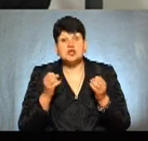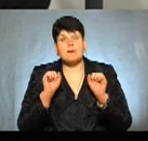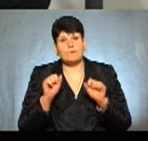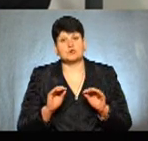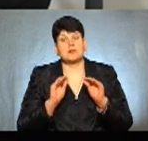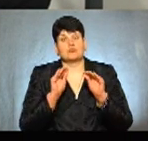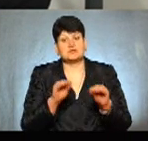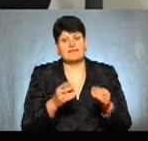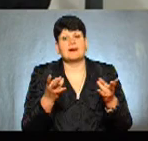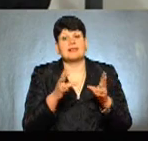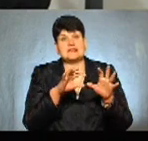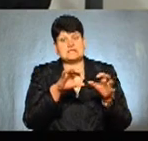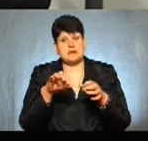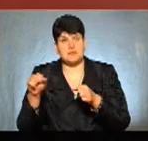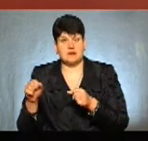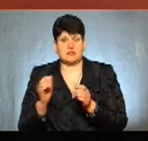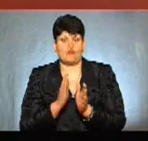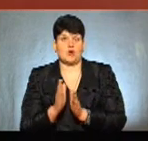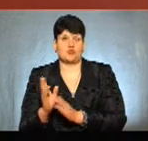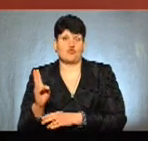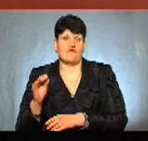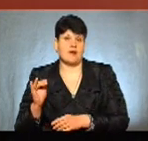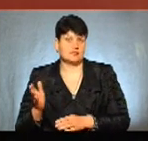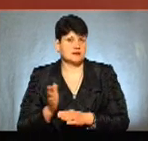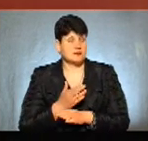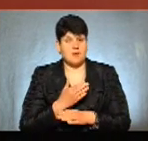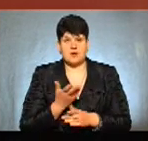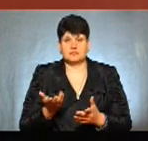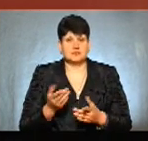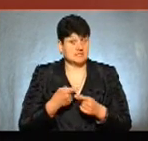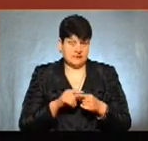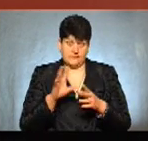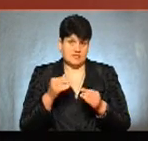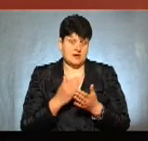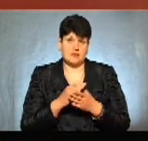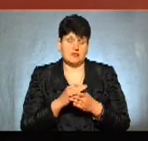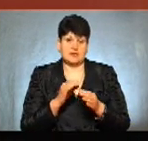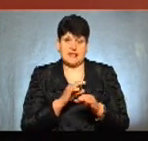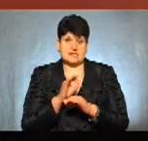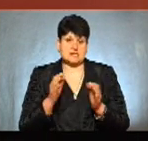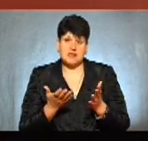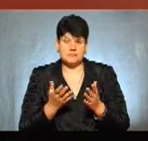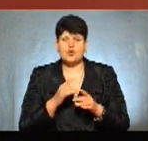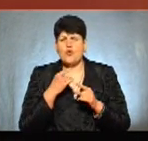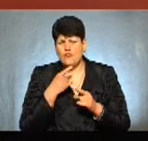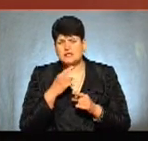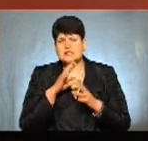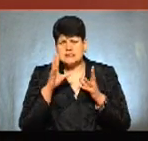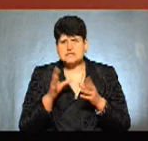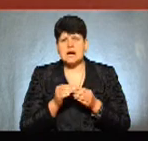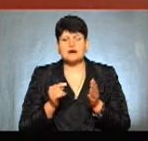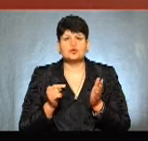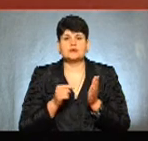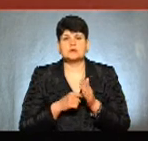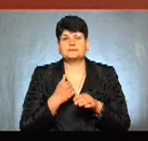їх всього-навсього забрати, демонтувати, упорядкувати. І це все є на схемі. Якщо говорити про таку загальну ціль, основні мотиви,